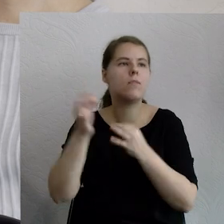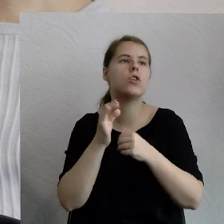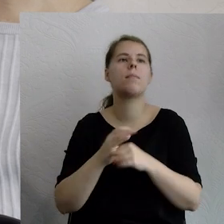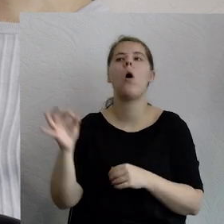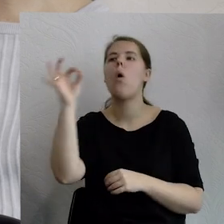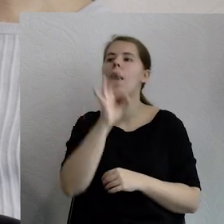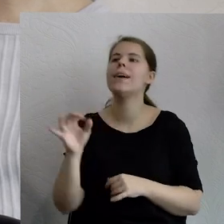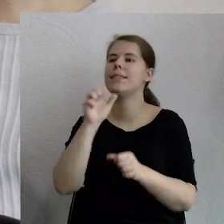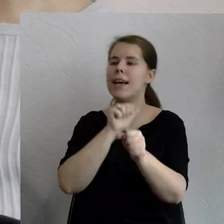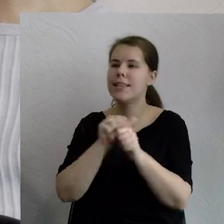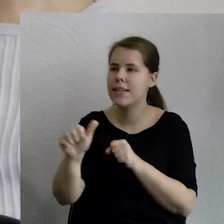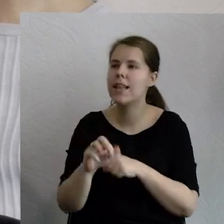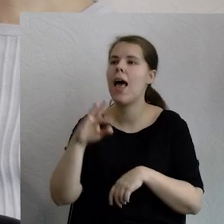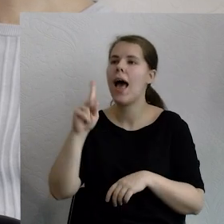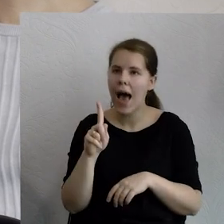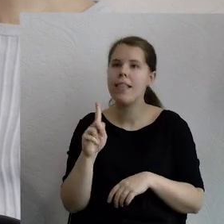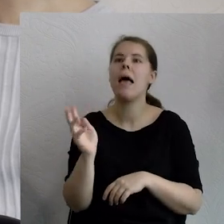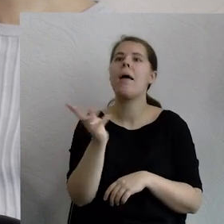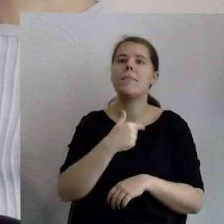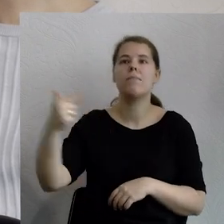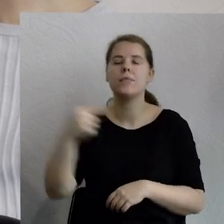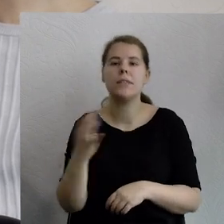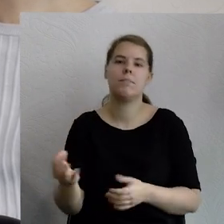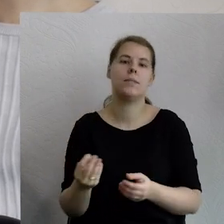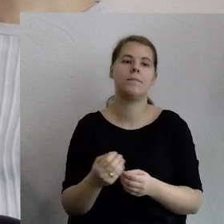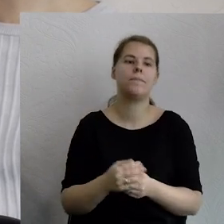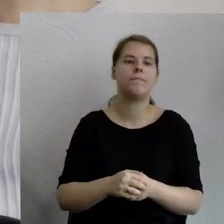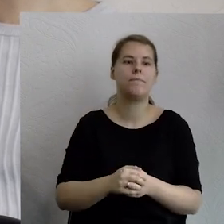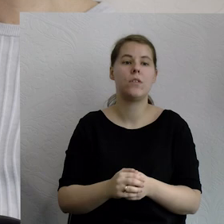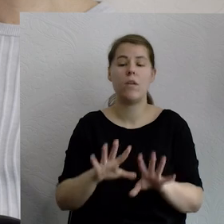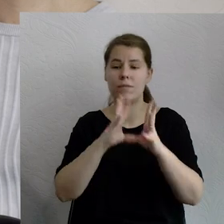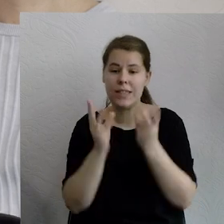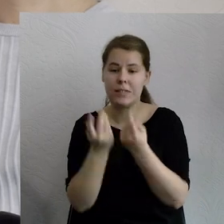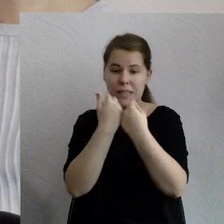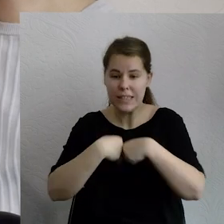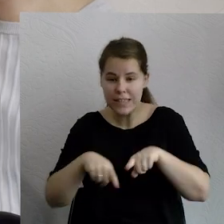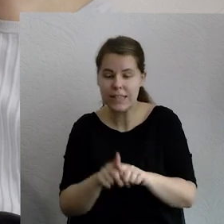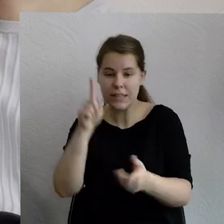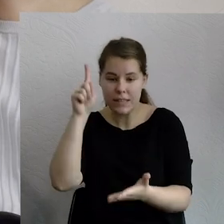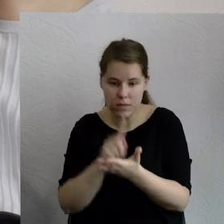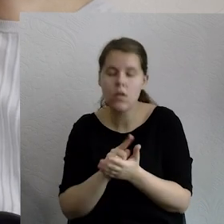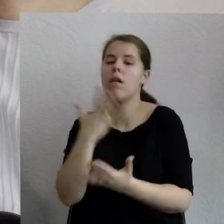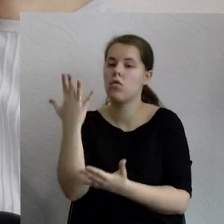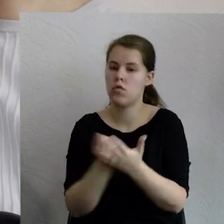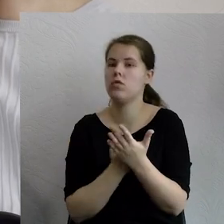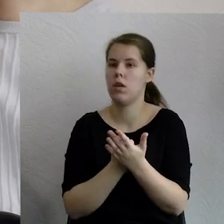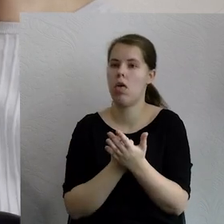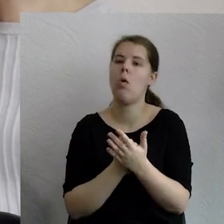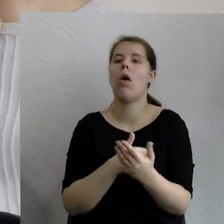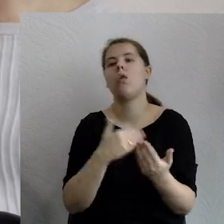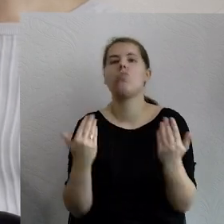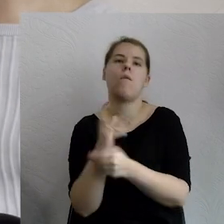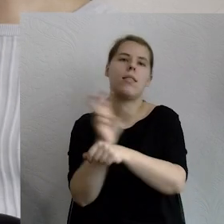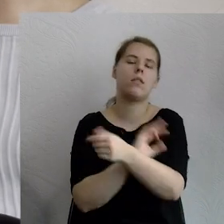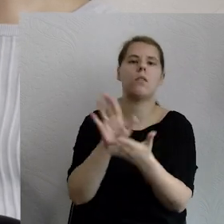upraszczając, zdążyć to zrobić, wykorzystując te osiągnięcia technologii, między innymi sztuczną